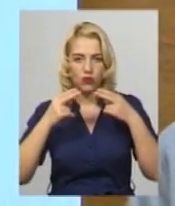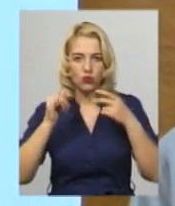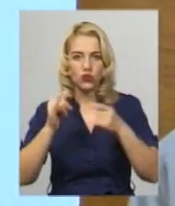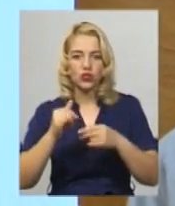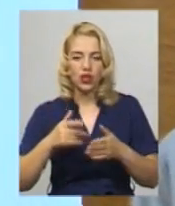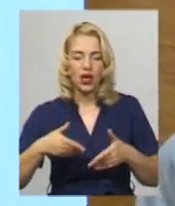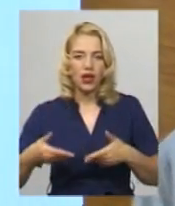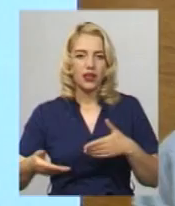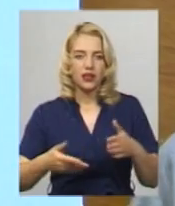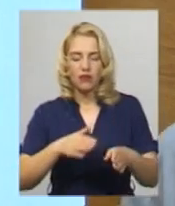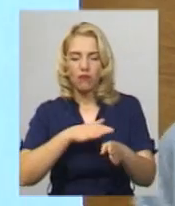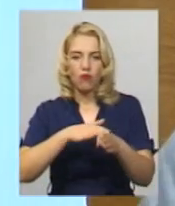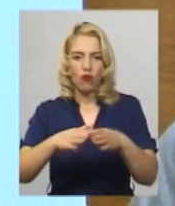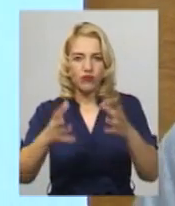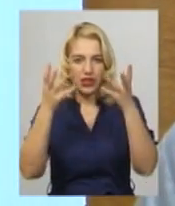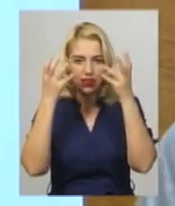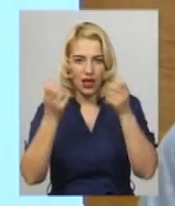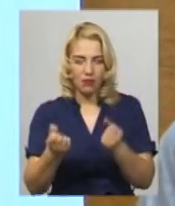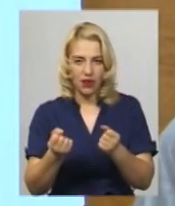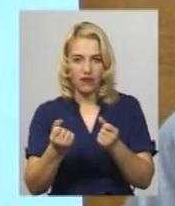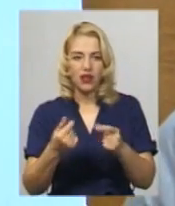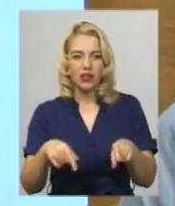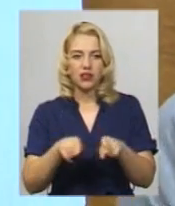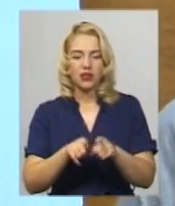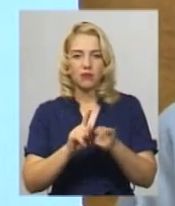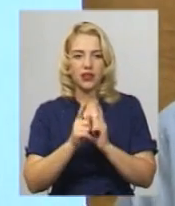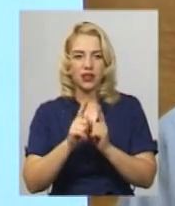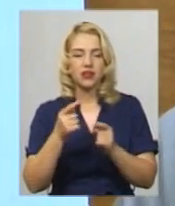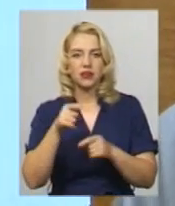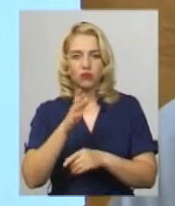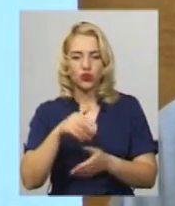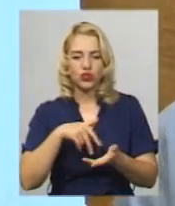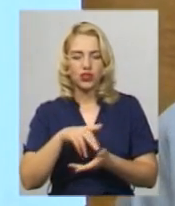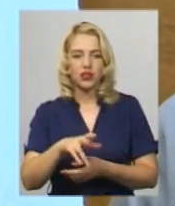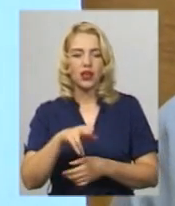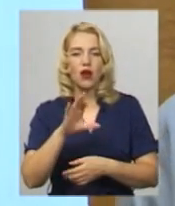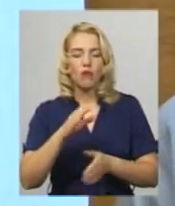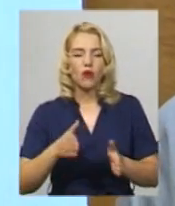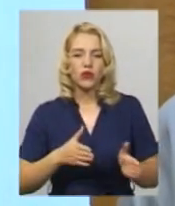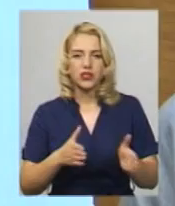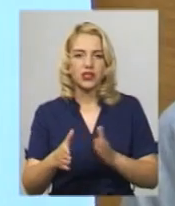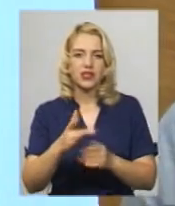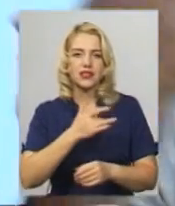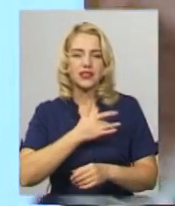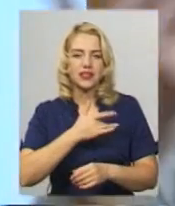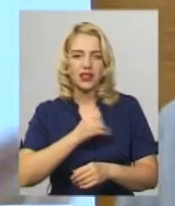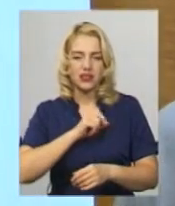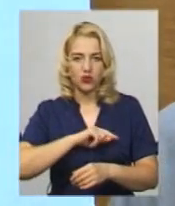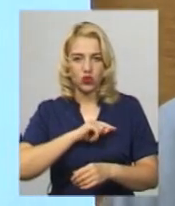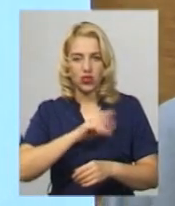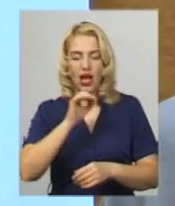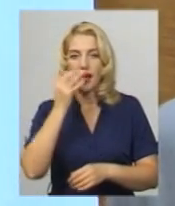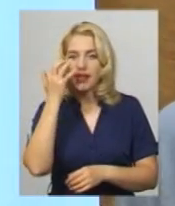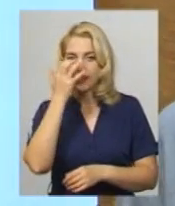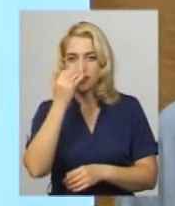в повній темряві. І тобто переклад такий, що ти будеш йти по стерсті серця і душі. А зір